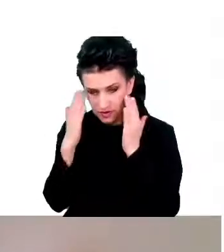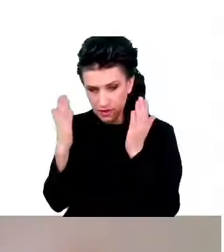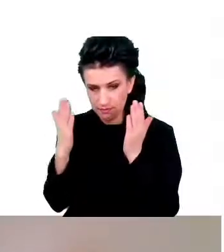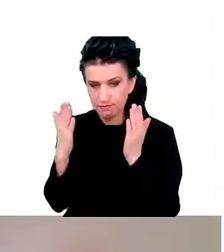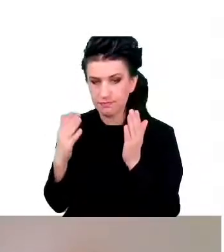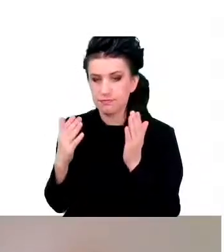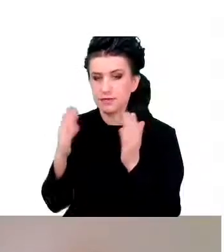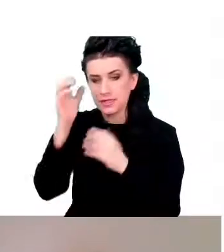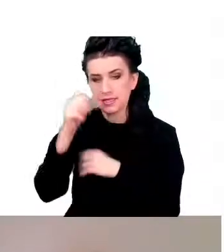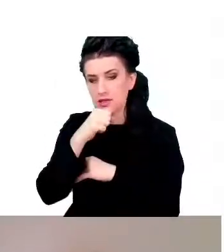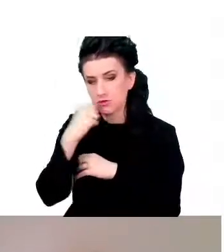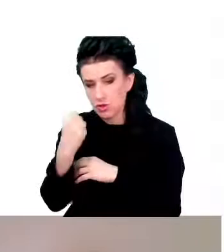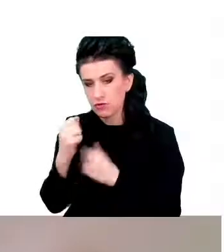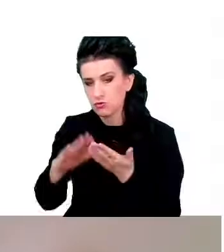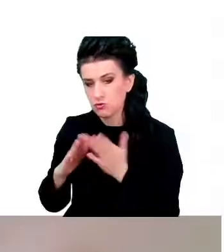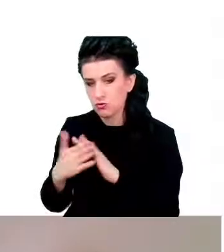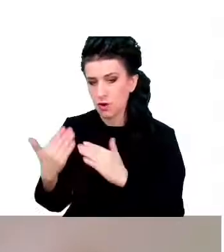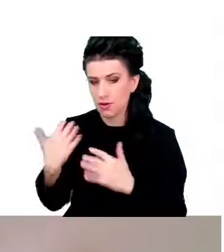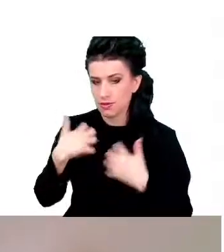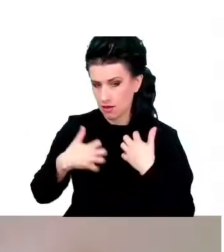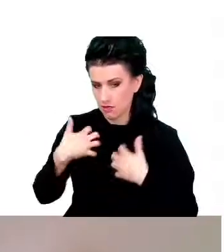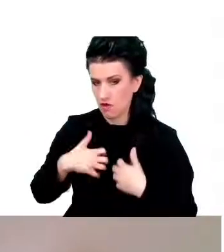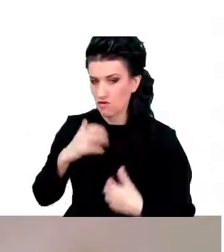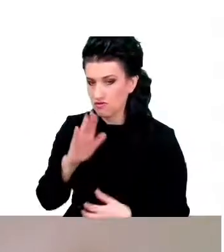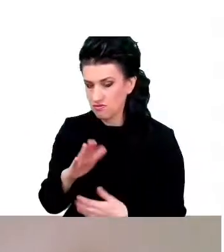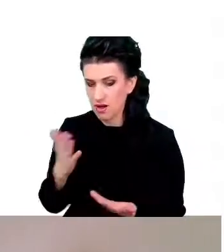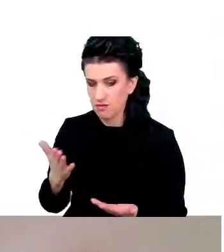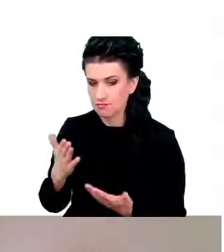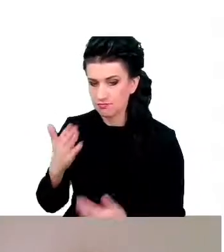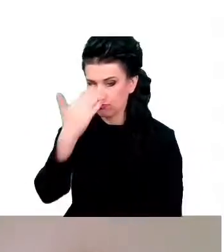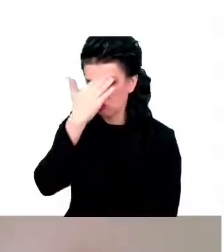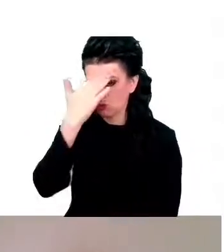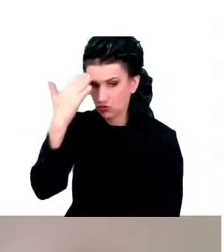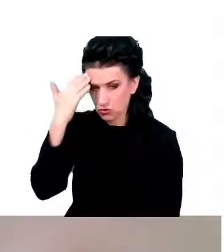starzeniu się układu nerwowego, konkretnie mózgu,